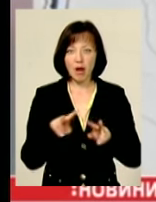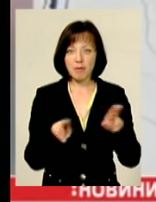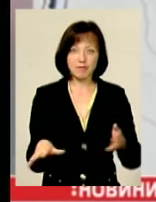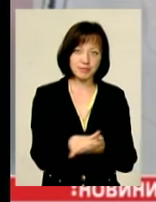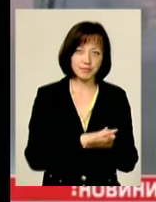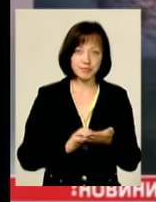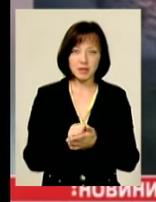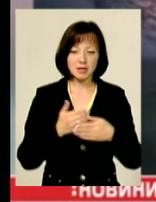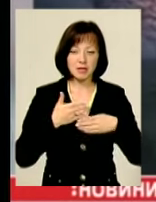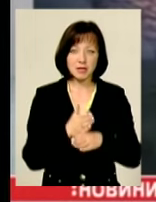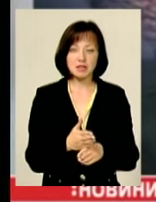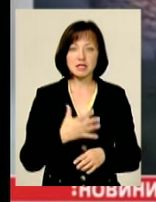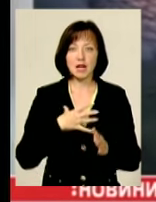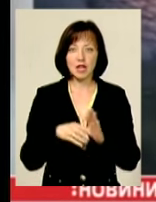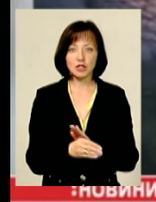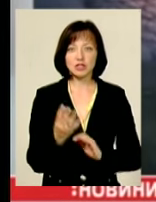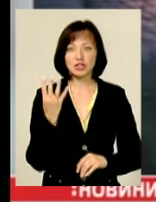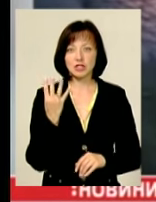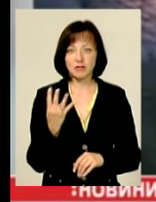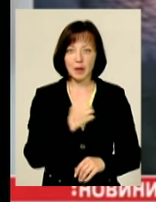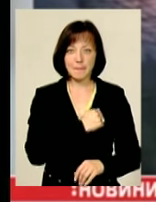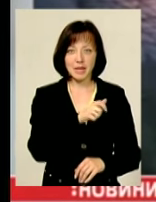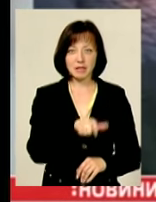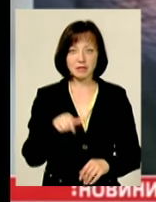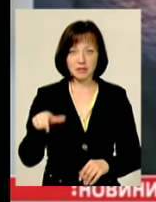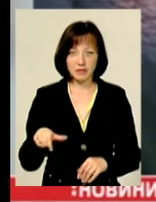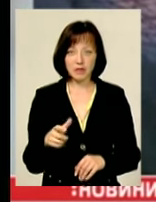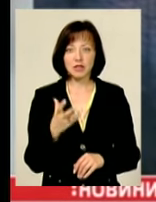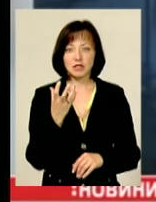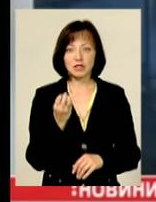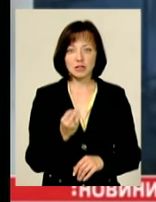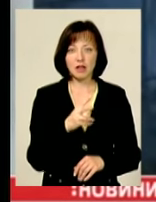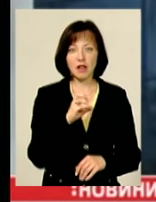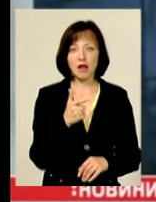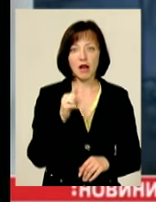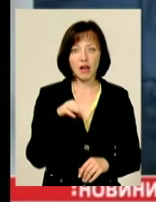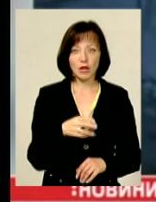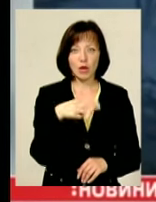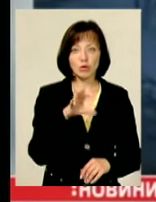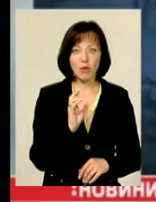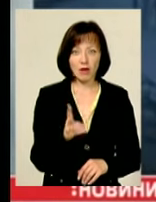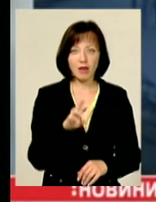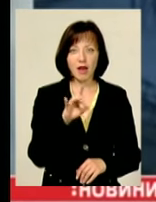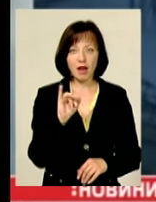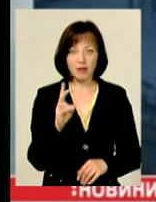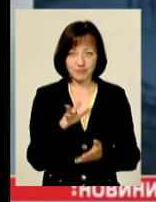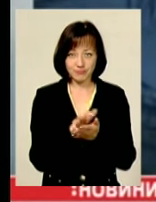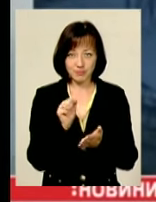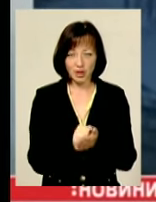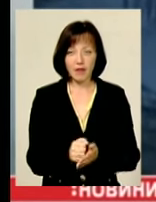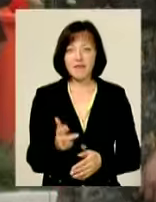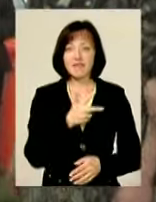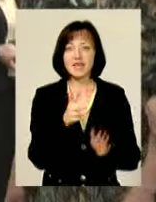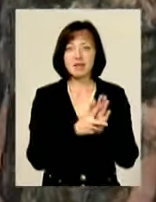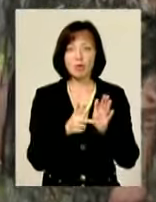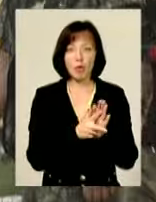Під уламками загинуло четверо бійців ДУК «Правий сектор». Окрім Гуцула, Легат, Док та Ярик. Вісьмох військових поранено. Сьогодні